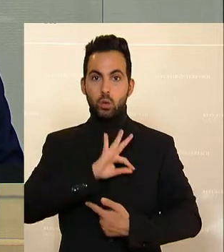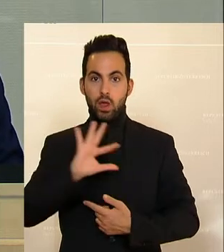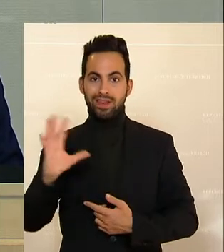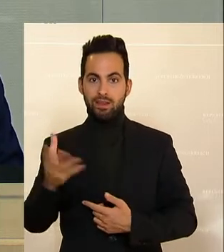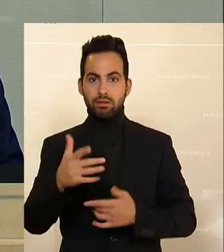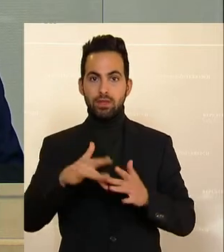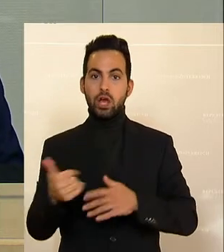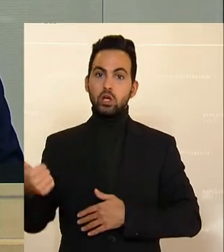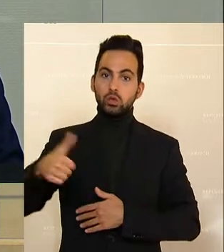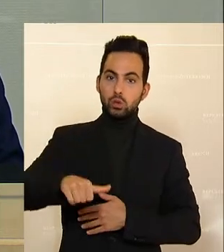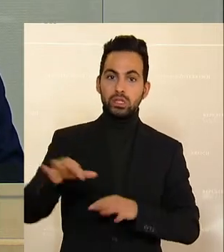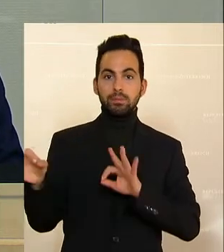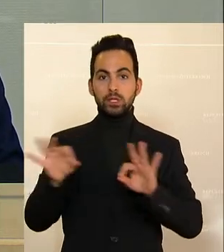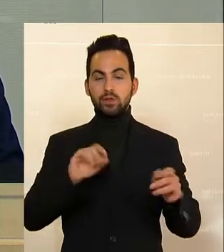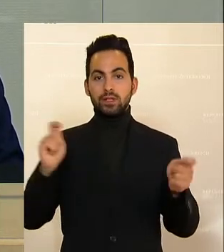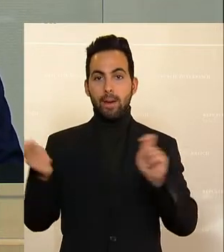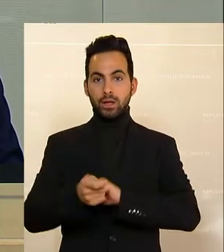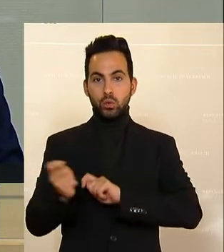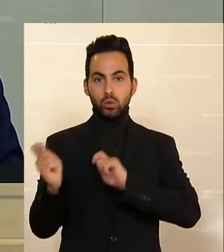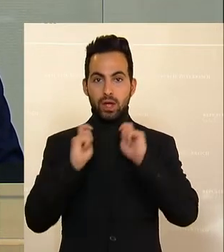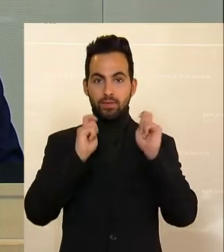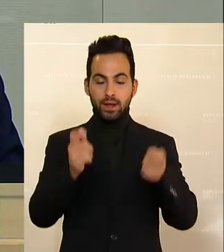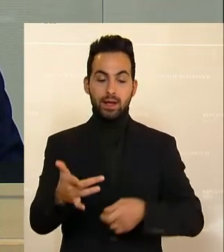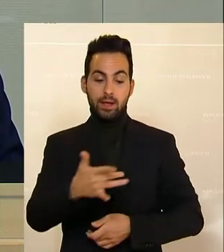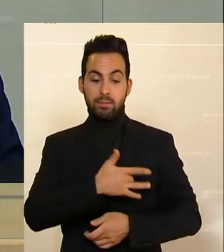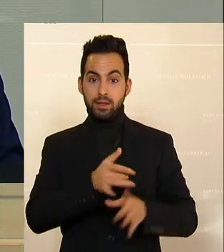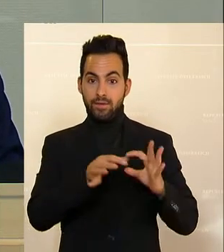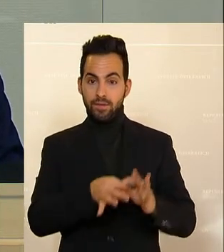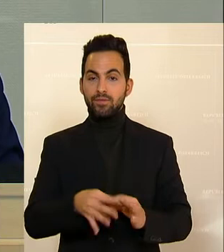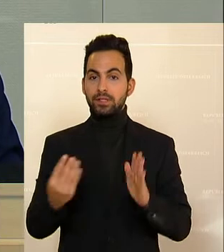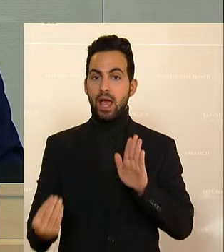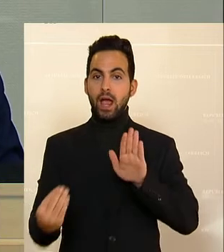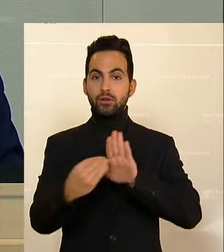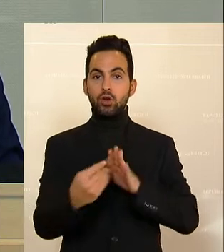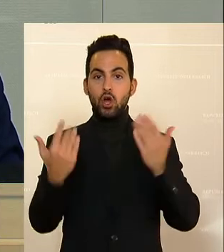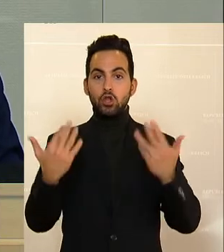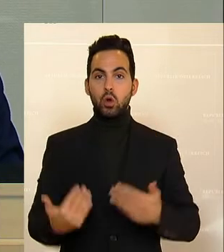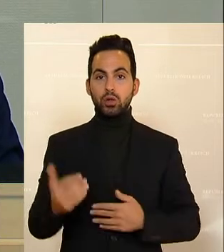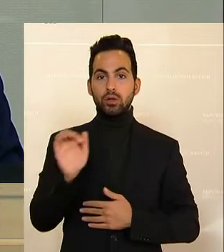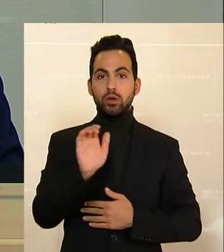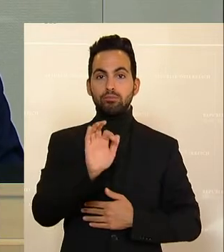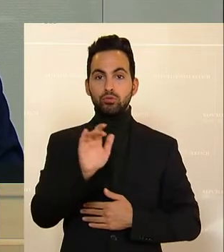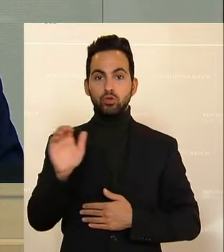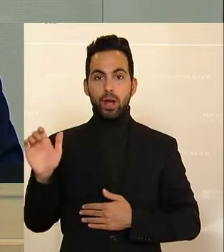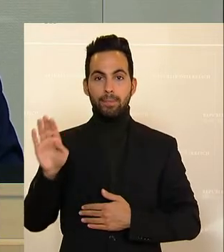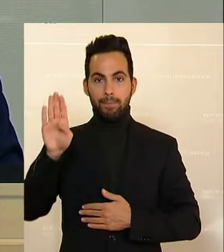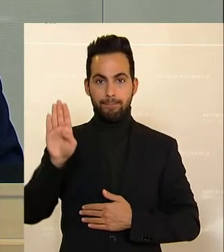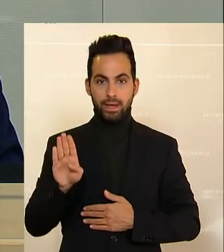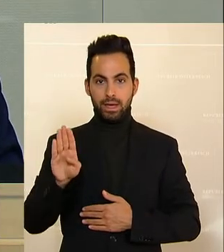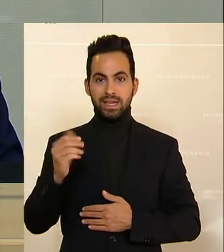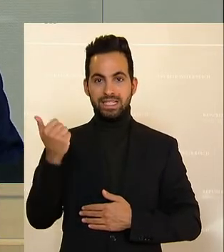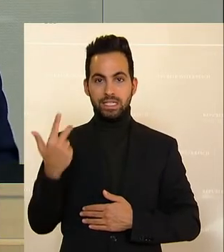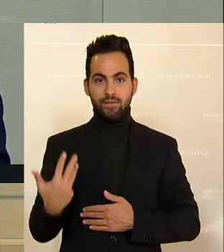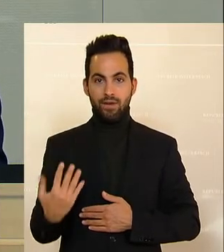haben einen Zusatz- bzw. Abänderungsantrag betreffend Einfügung einer neuen Literer B in Ziffer